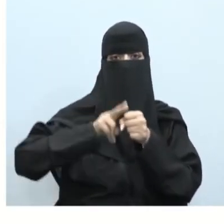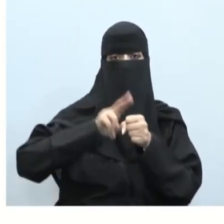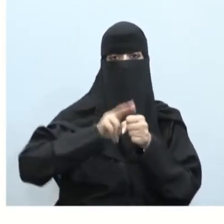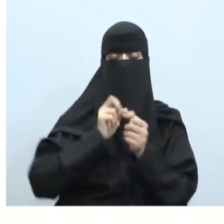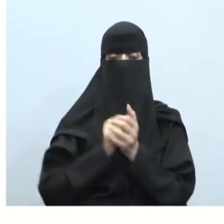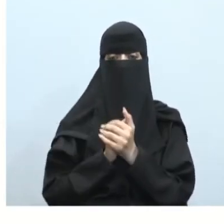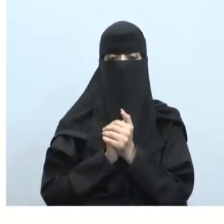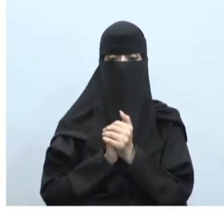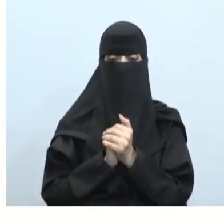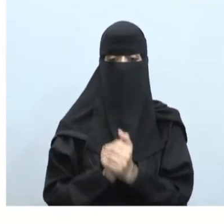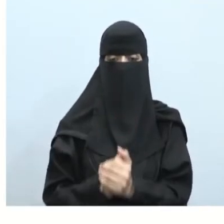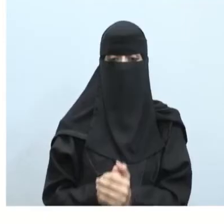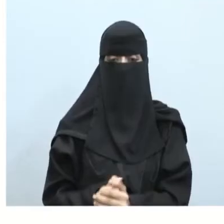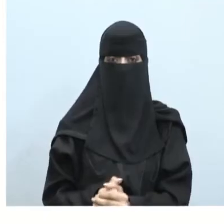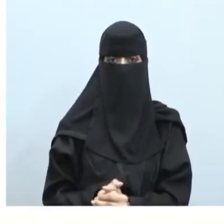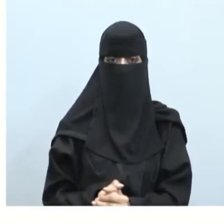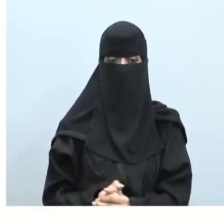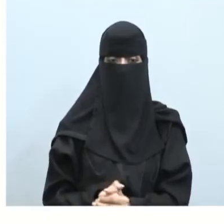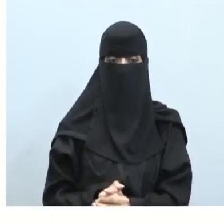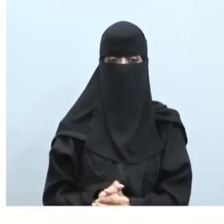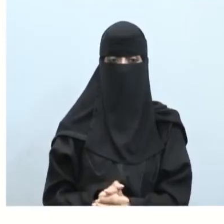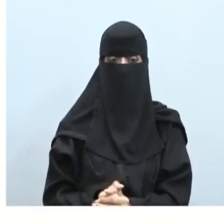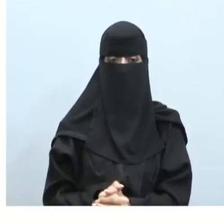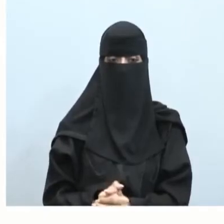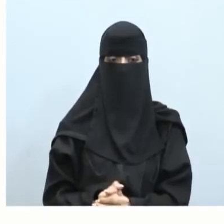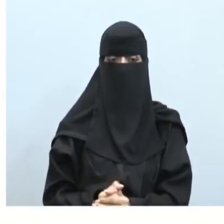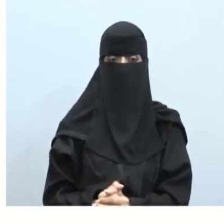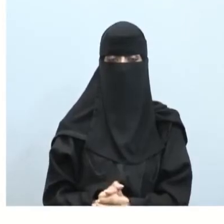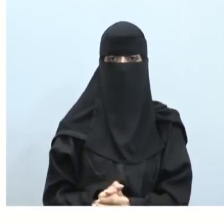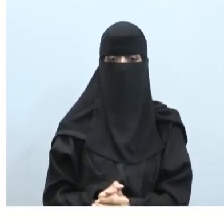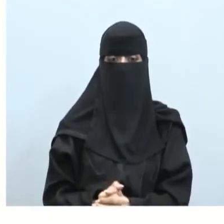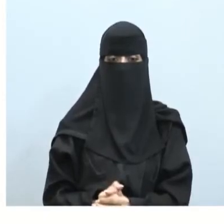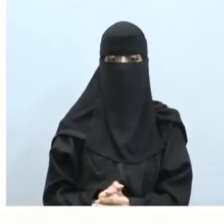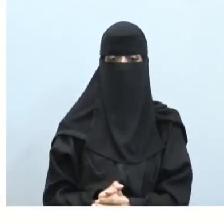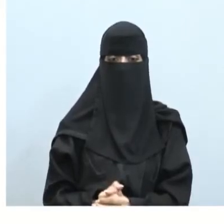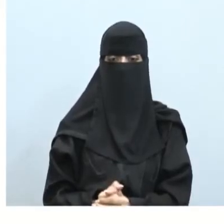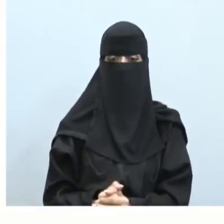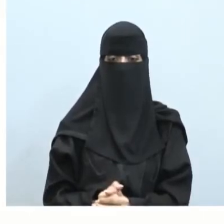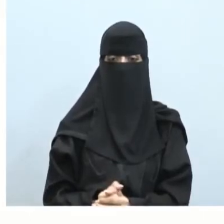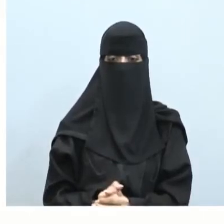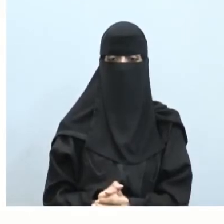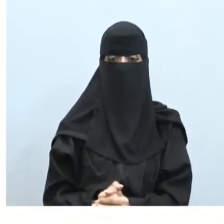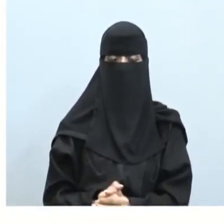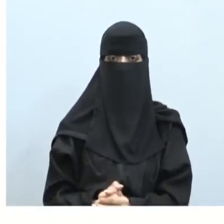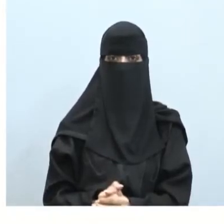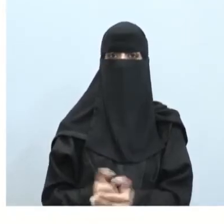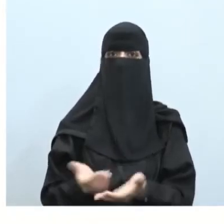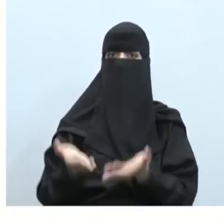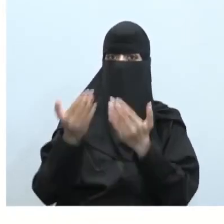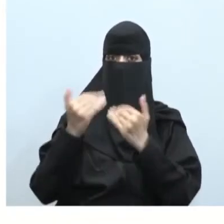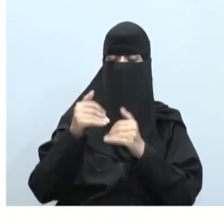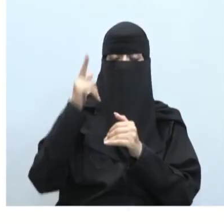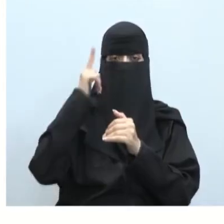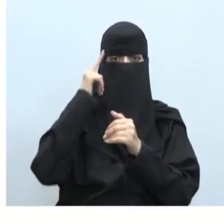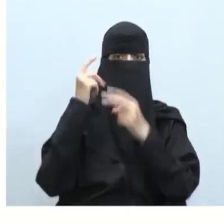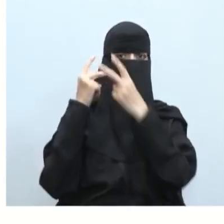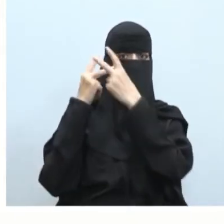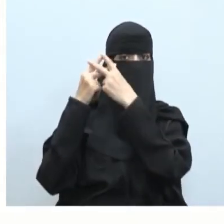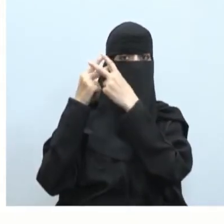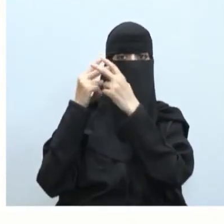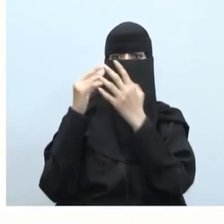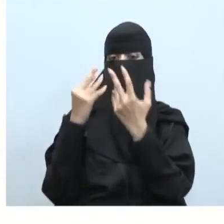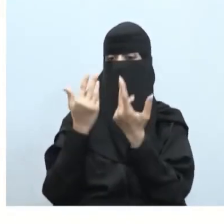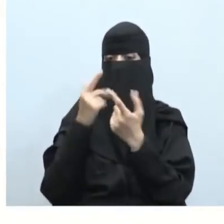ممتازين ومن ثم أنا وأنتم تعرفنا على ماذا؟ أحسنتم النجوم ما هي